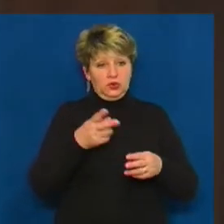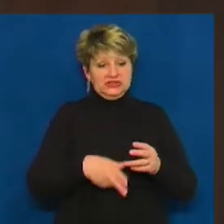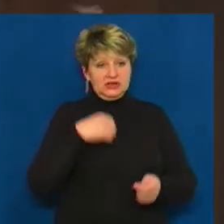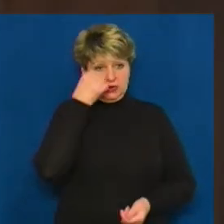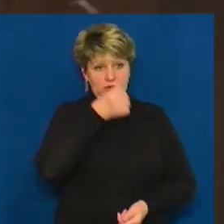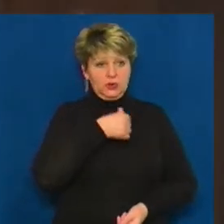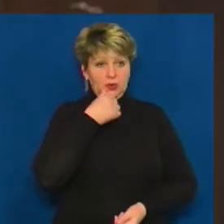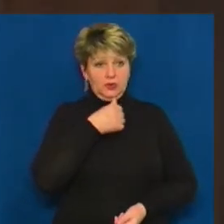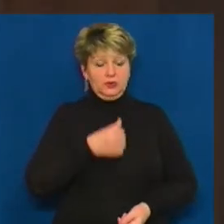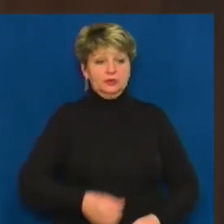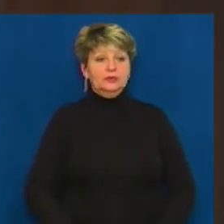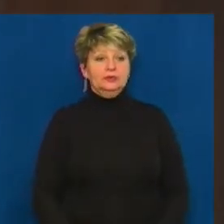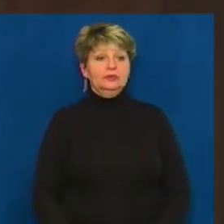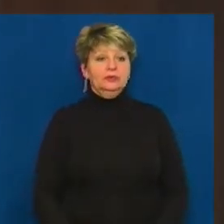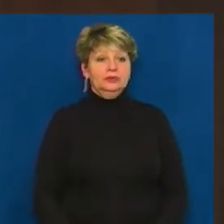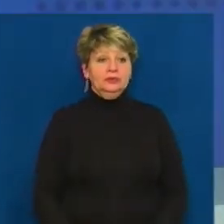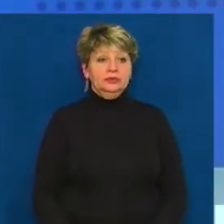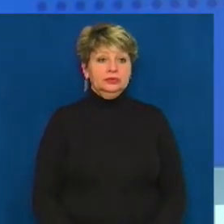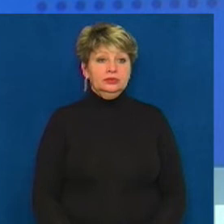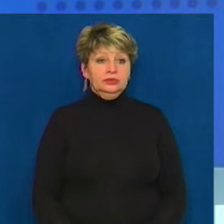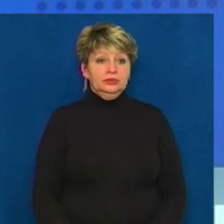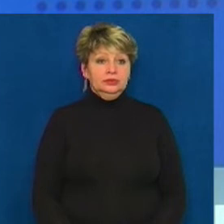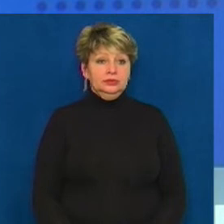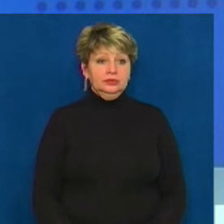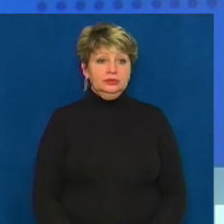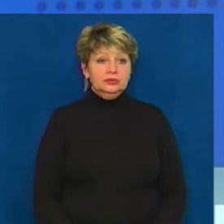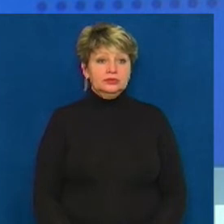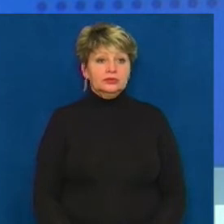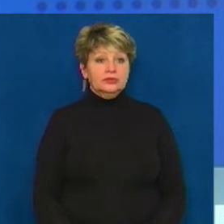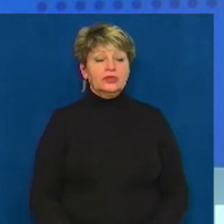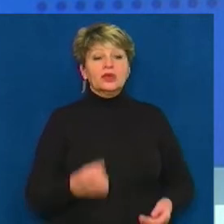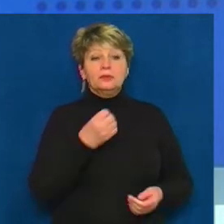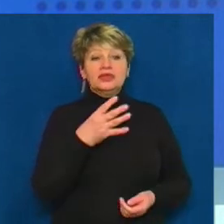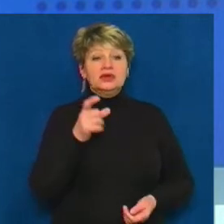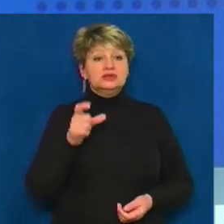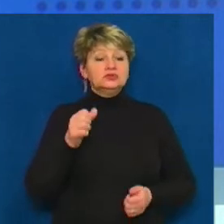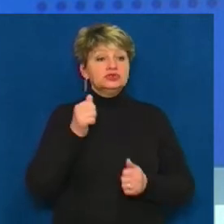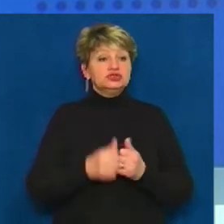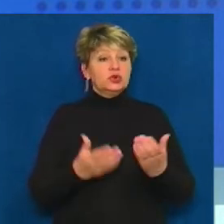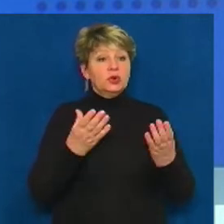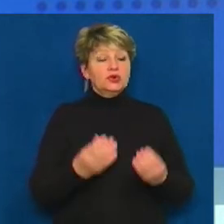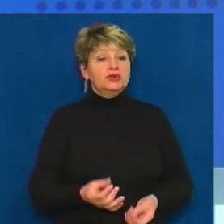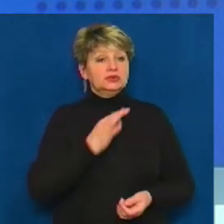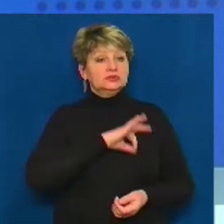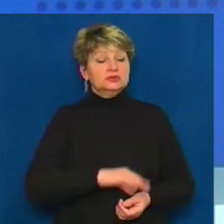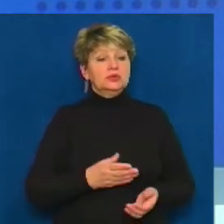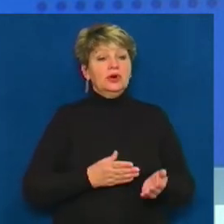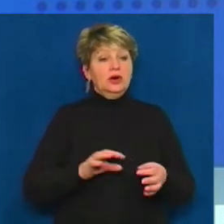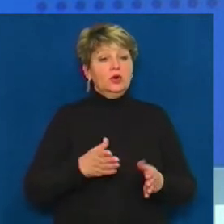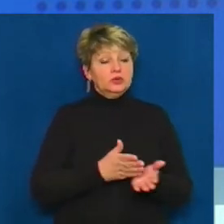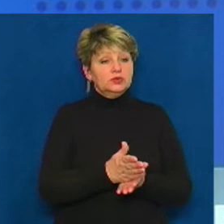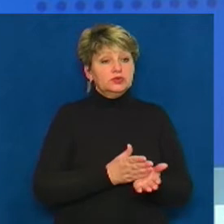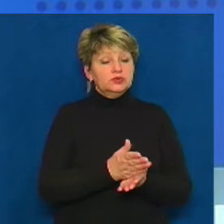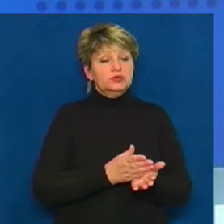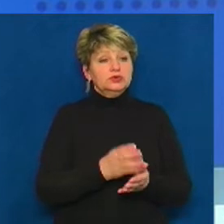Олег Кураш, новини на Суспільному, Черкаси. 15 осіб щодня користуються послуги соціального перевезення у